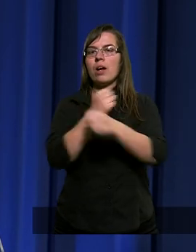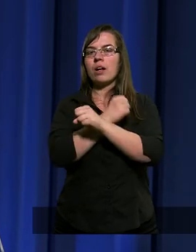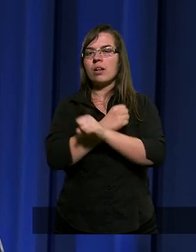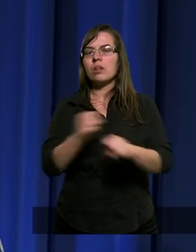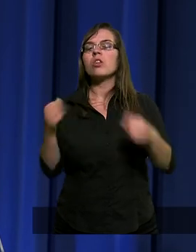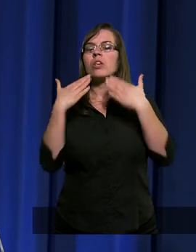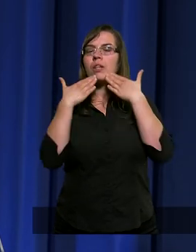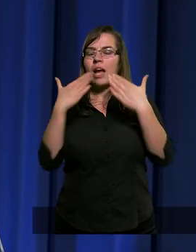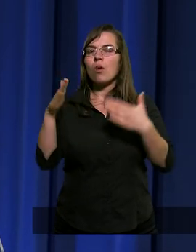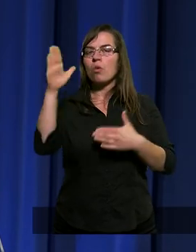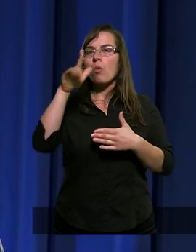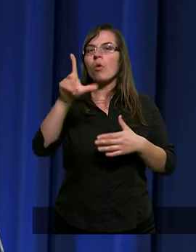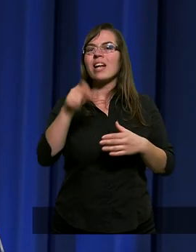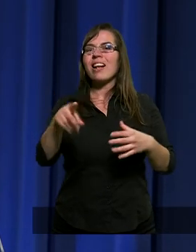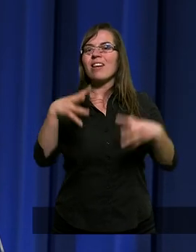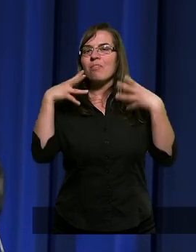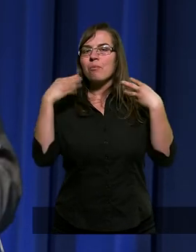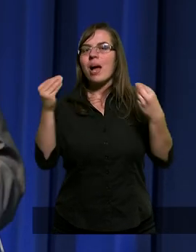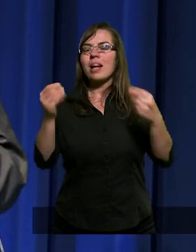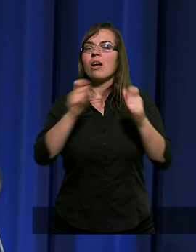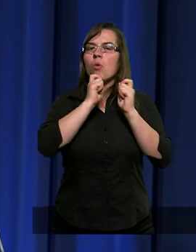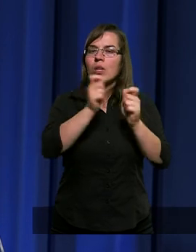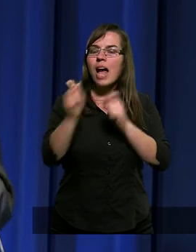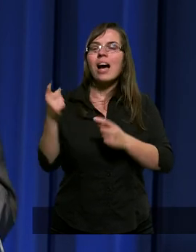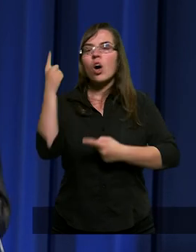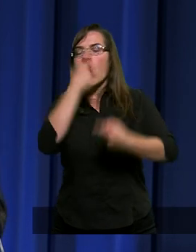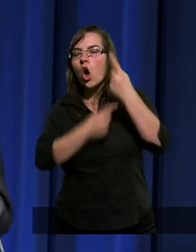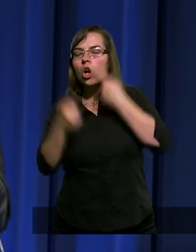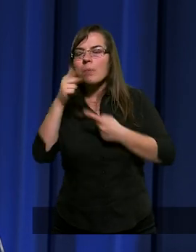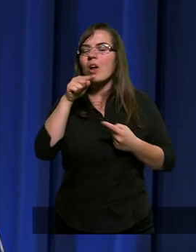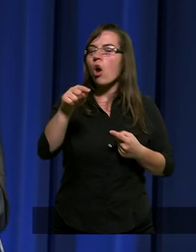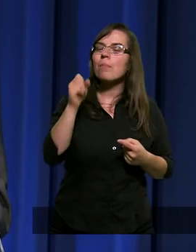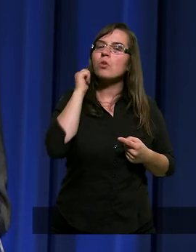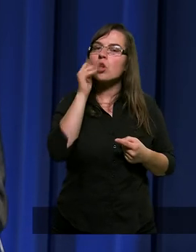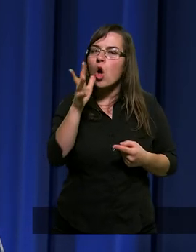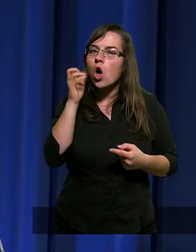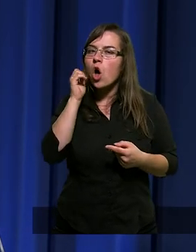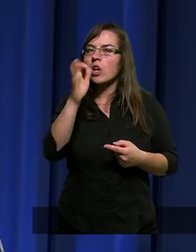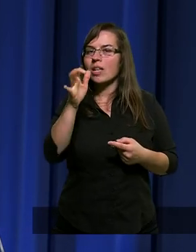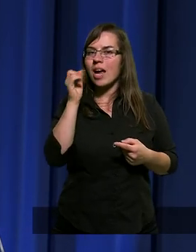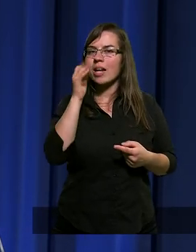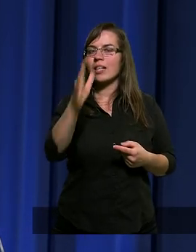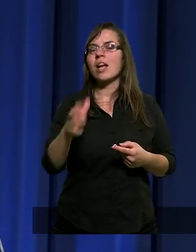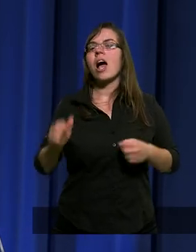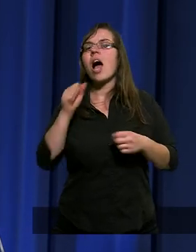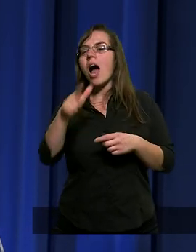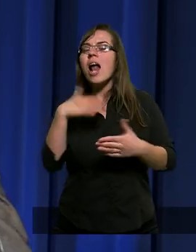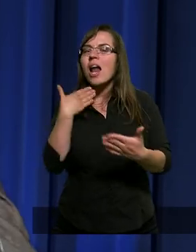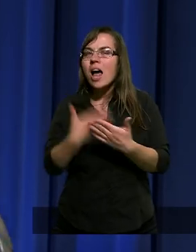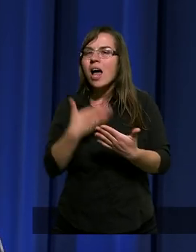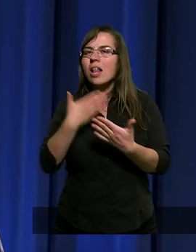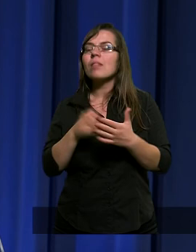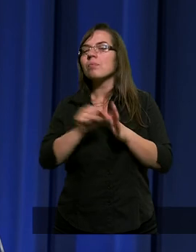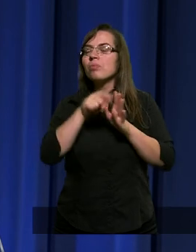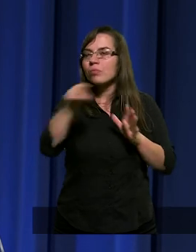Dziękujmy Bogu za to wszystko. Rozmyślajmy o tym, codziennie rozmyślali o tym. Aż do